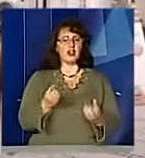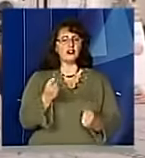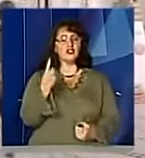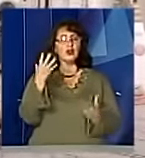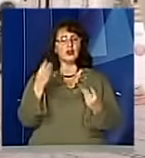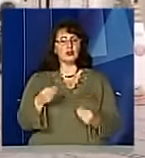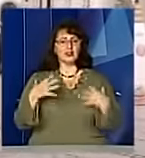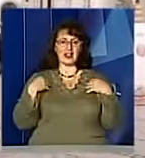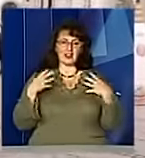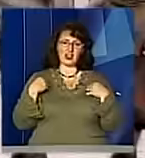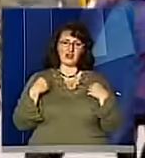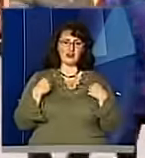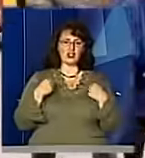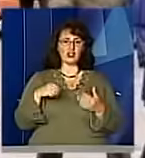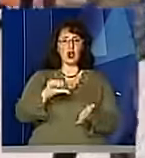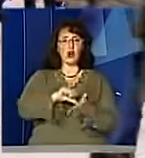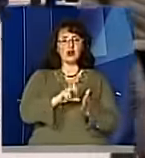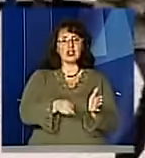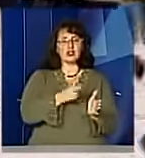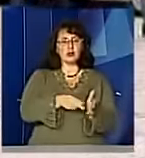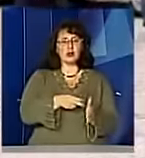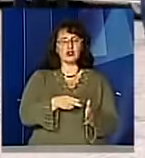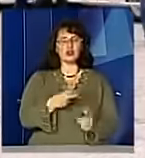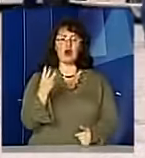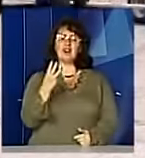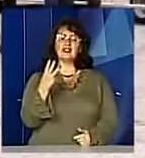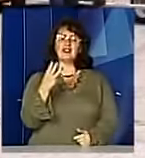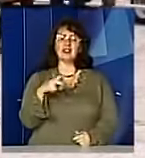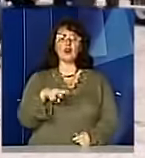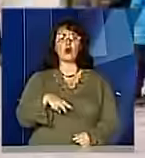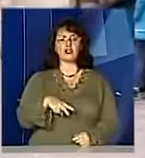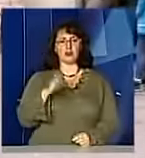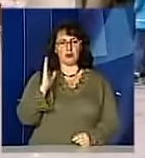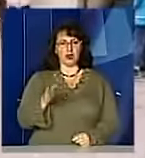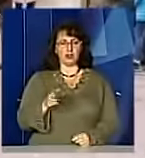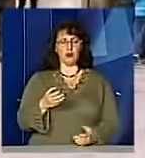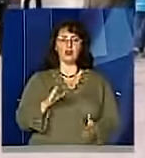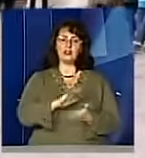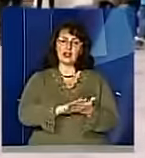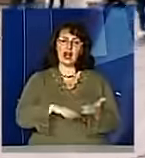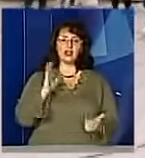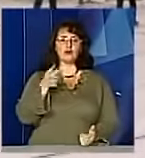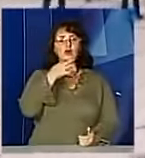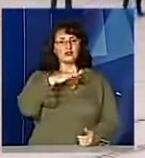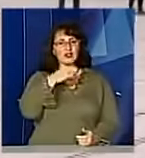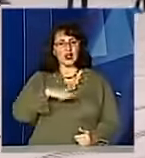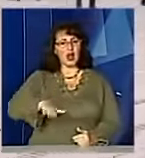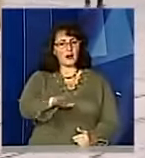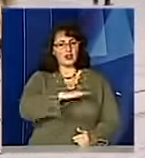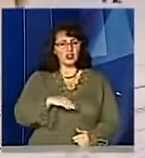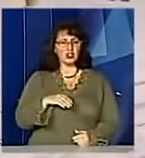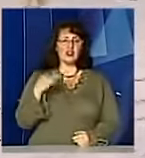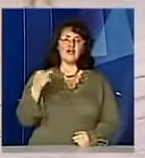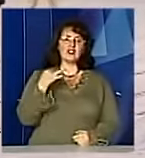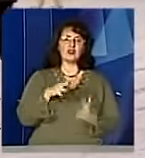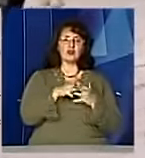пасажири потягу єдності проведуть 3 листопада. Продовж дня молодь мандруватиме сам Бірщиною. Зокрема, побуває в історичному селі